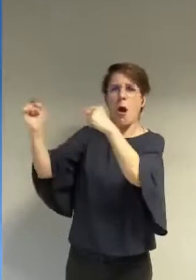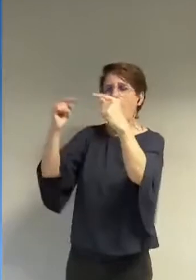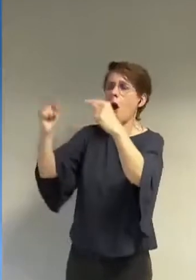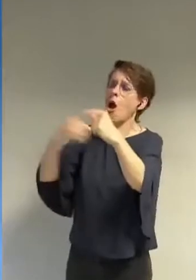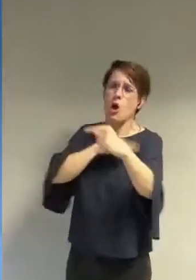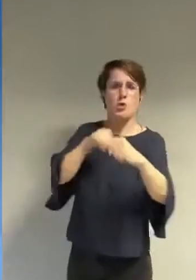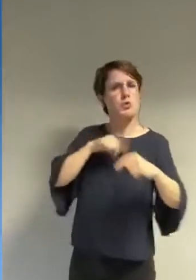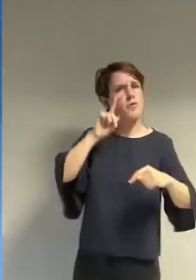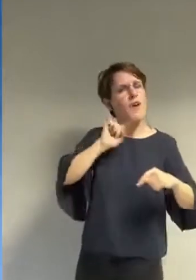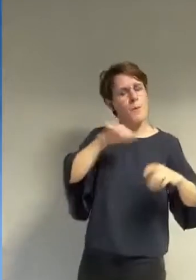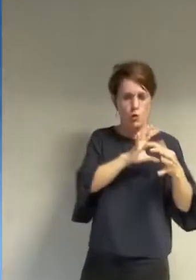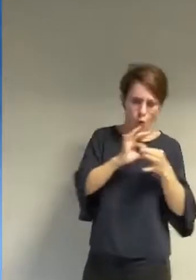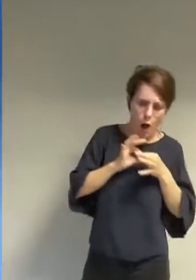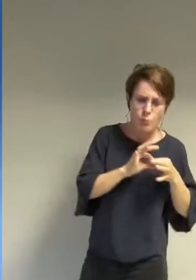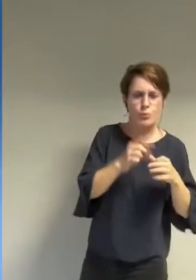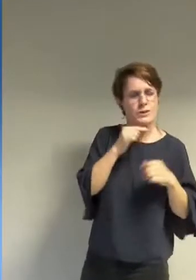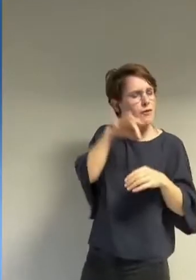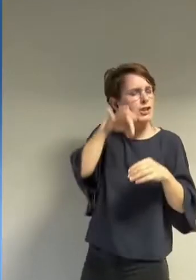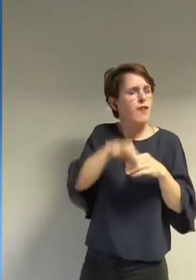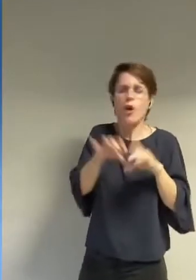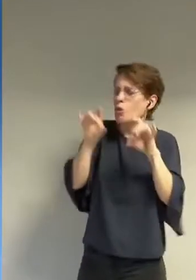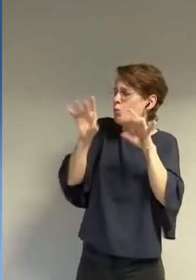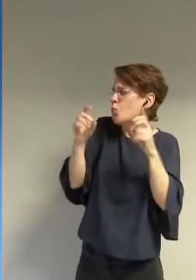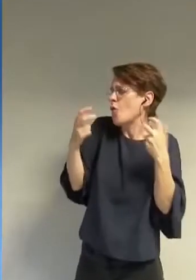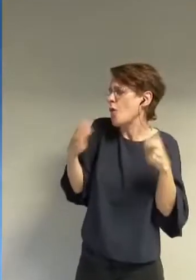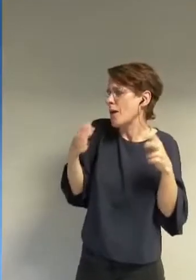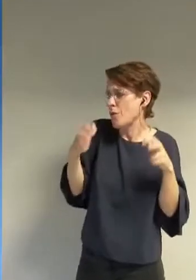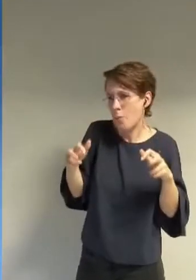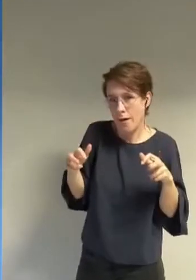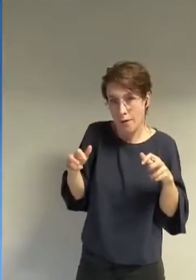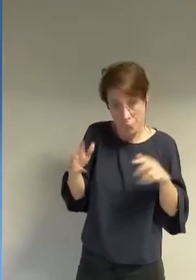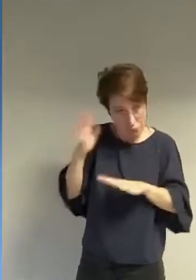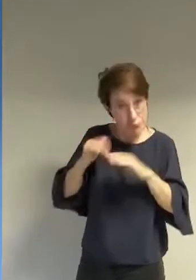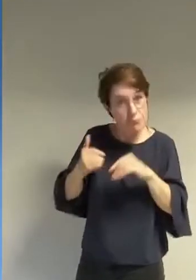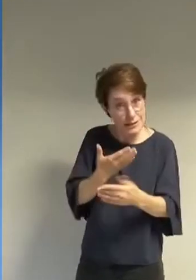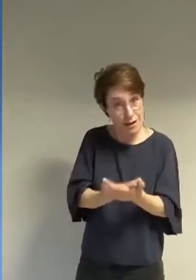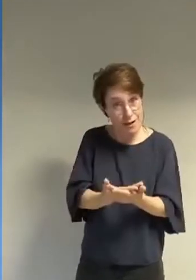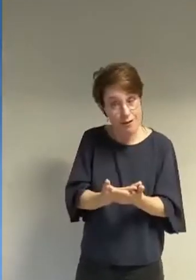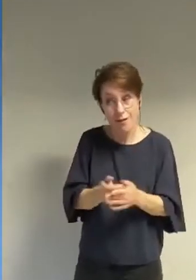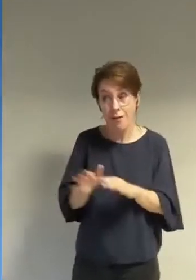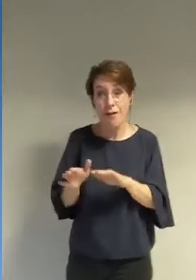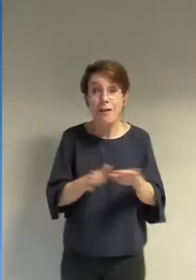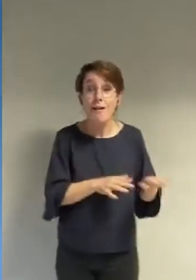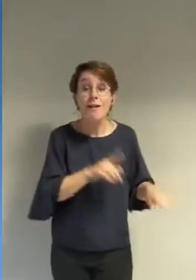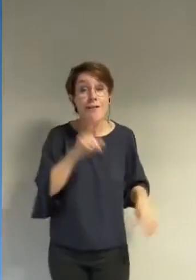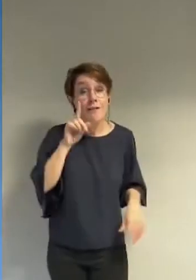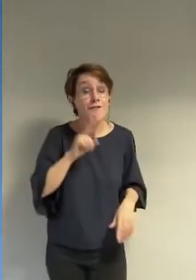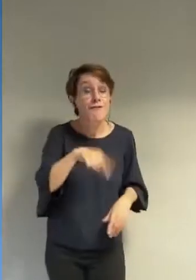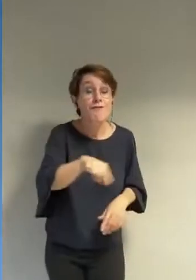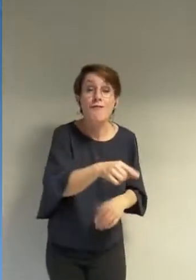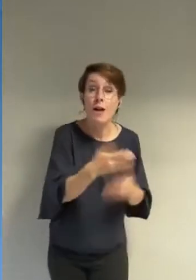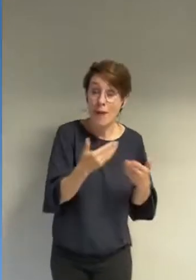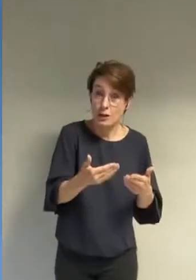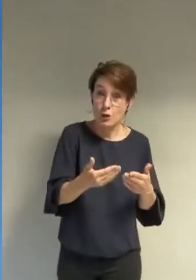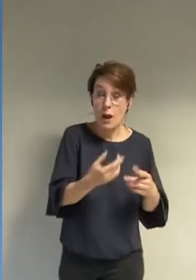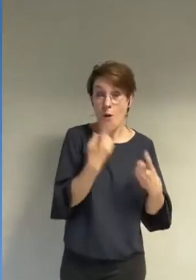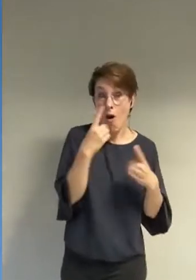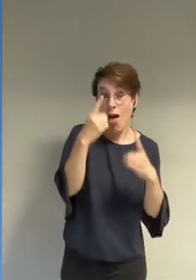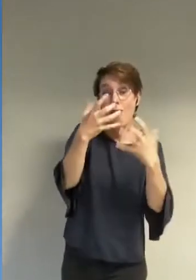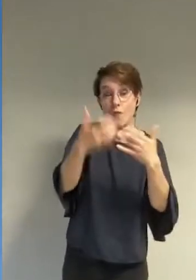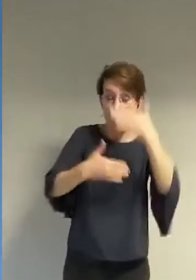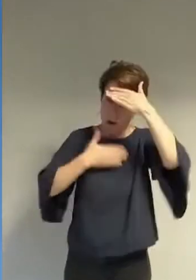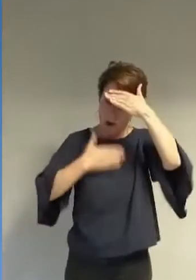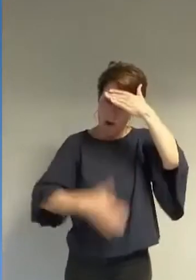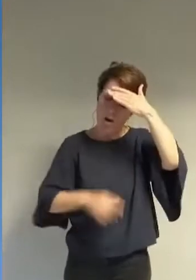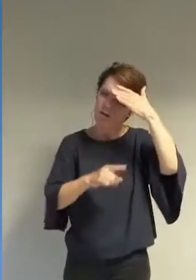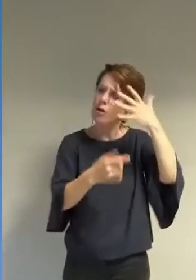les militants ou les militantes pro-burkini nous disent qu'elles veulent pouvoir être libres de se couvrir en raison de leur